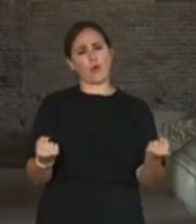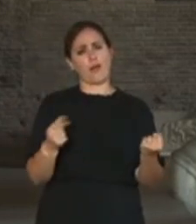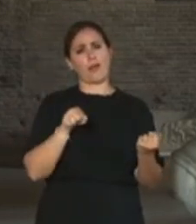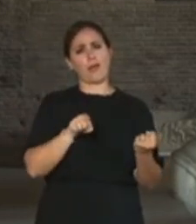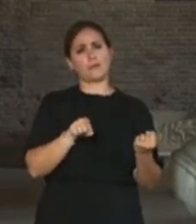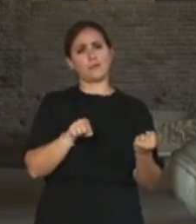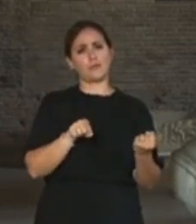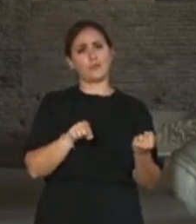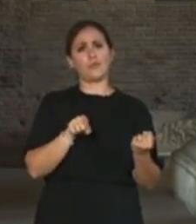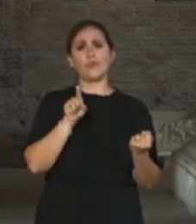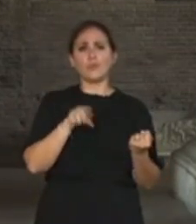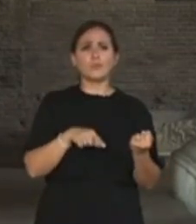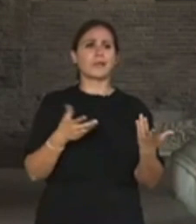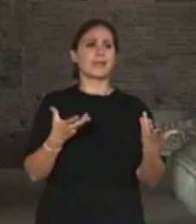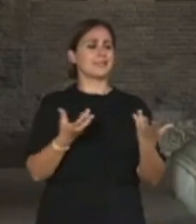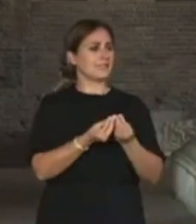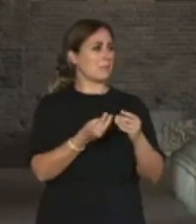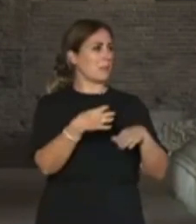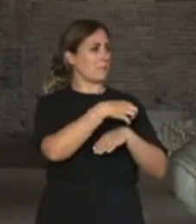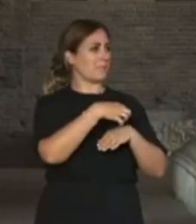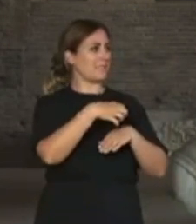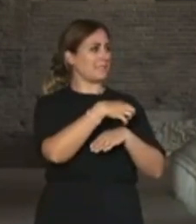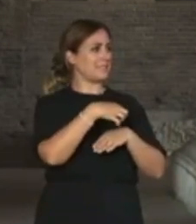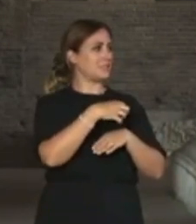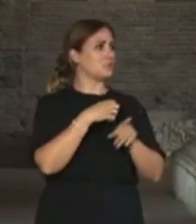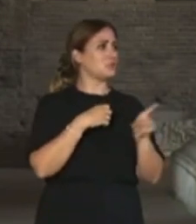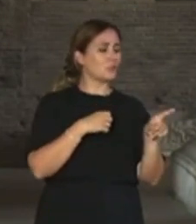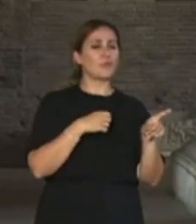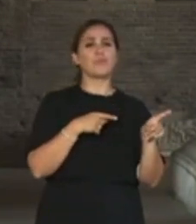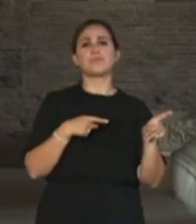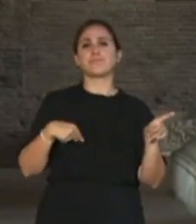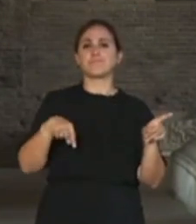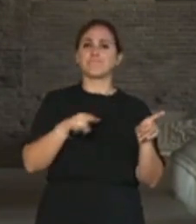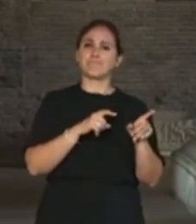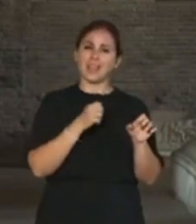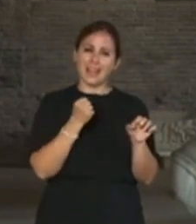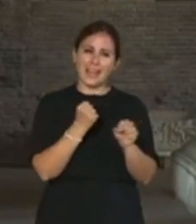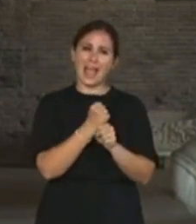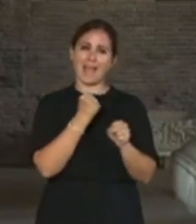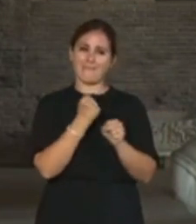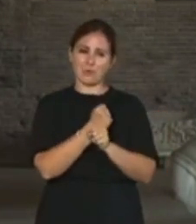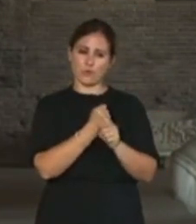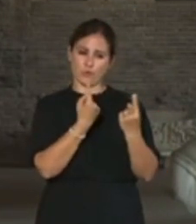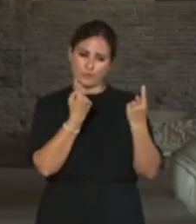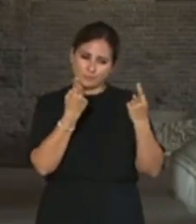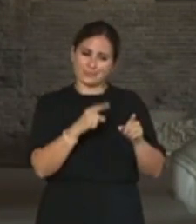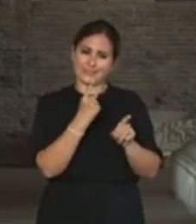il ministro stiamo andando nella direzione giusta.